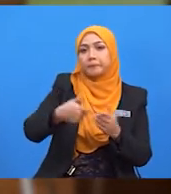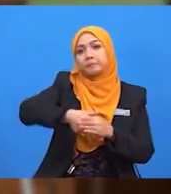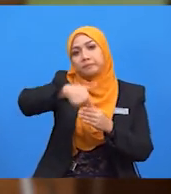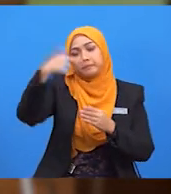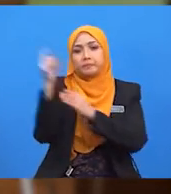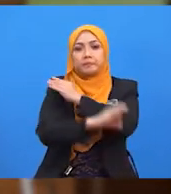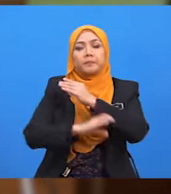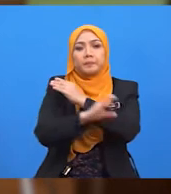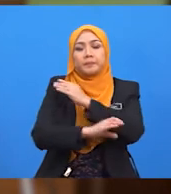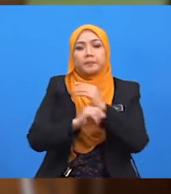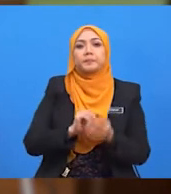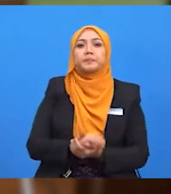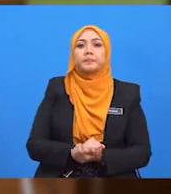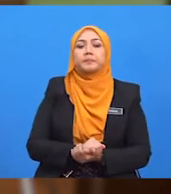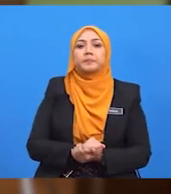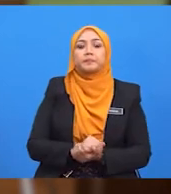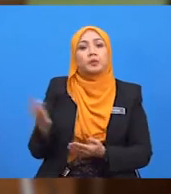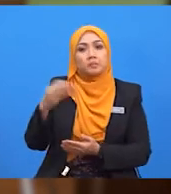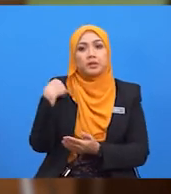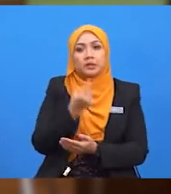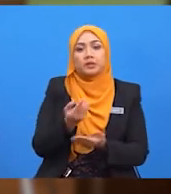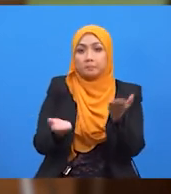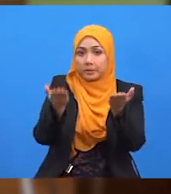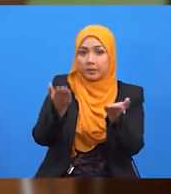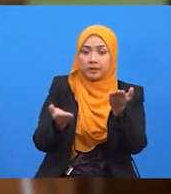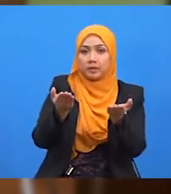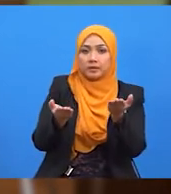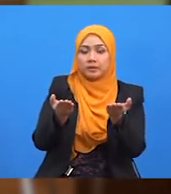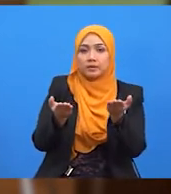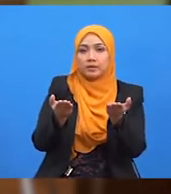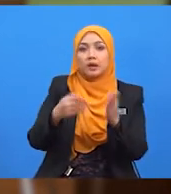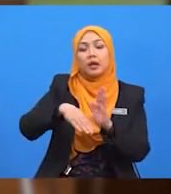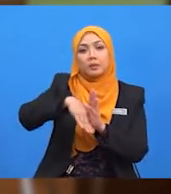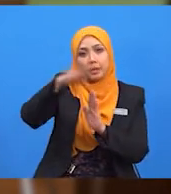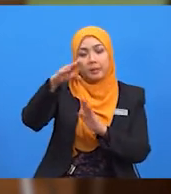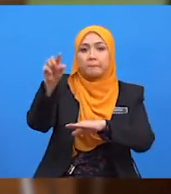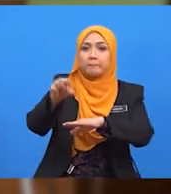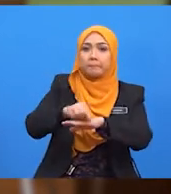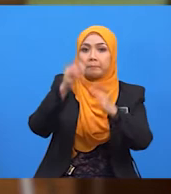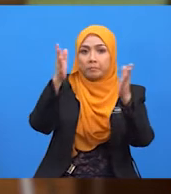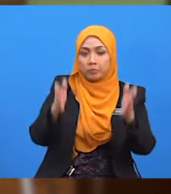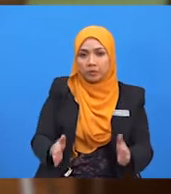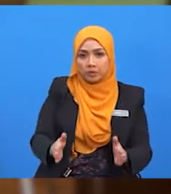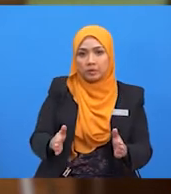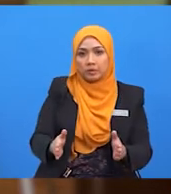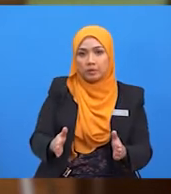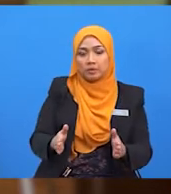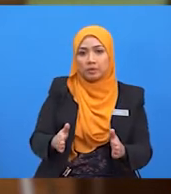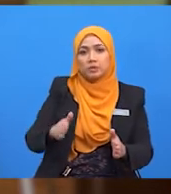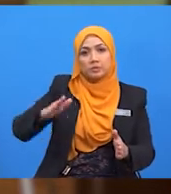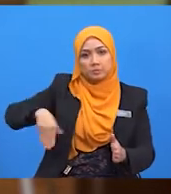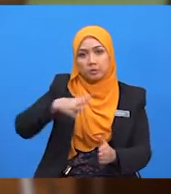-pelajar sekalian, mari kita bandingkan lebihan pengguna sebelum tarif dan